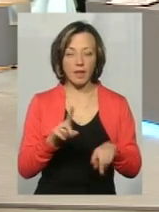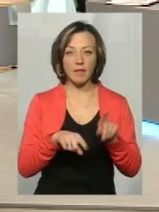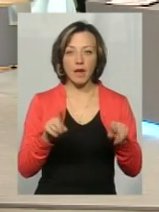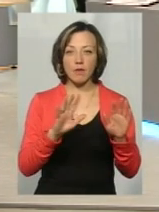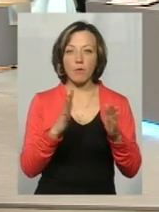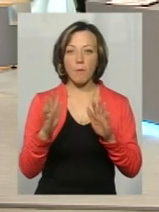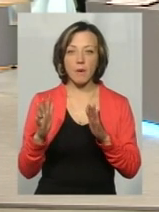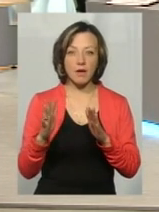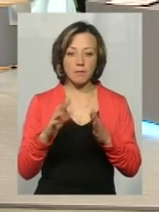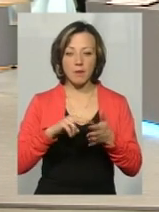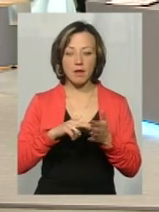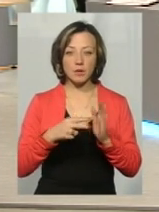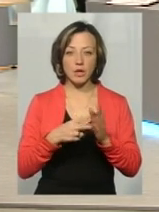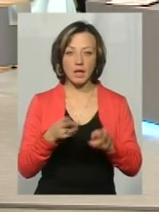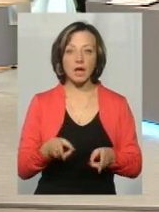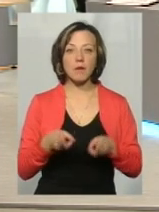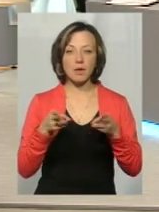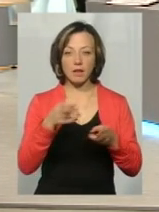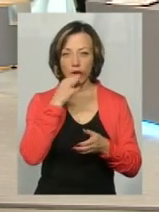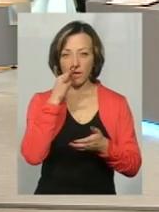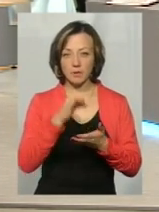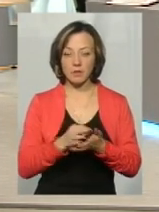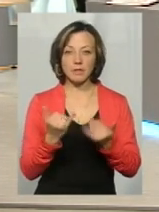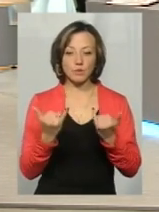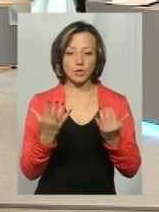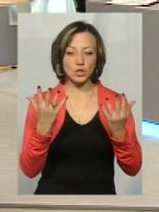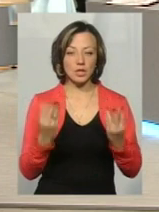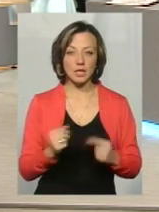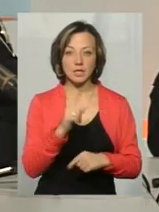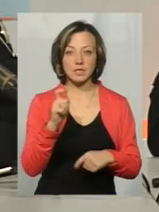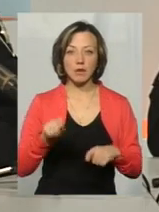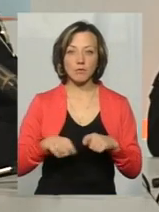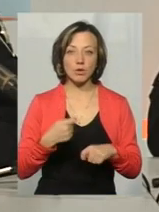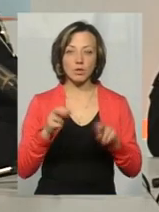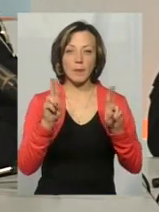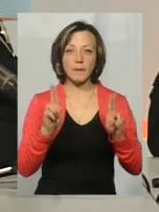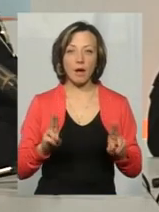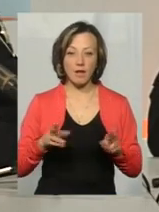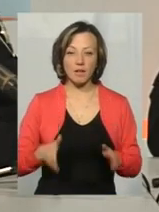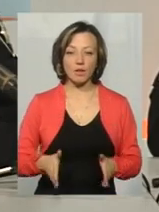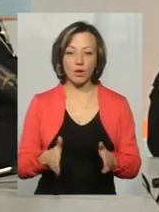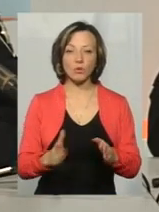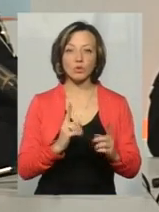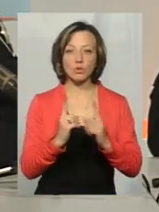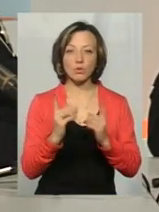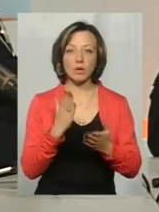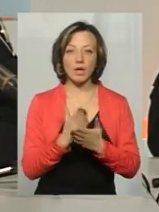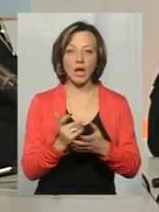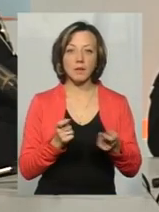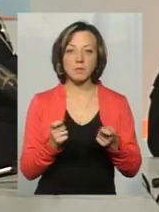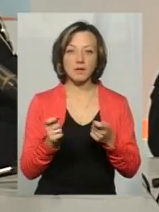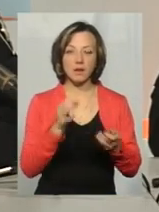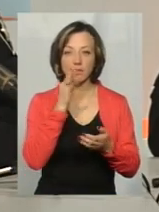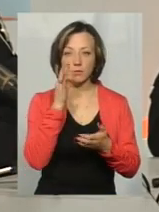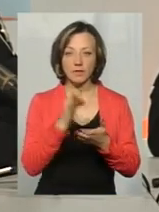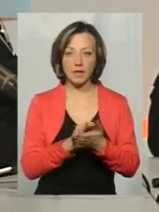там передбачають навіть кримінальну відповідальність. Так, дивіться, зараз, на сьогоднішній день, за порушення правил дорожнього руху є адміністративна відповідальність, якщо там не отримали